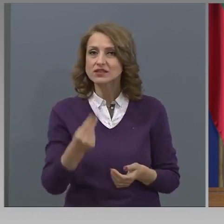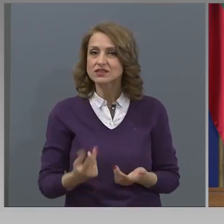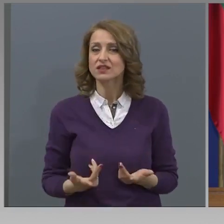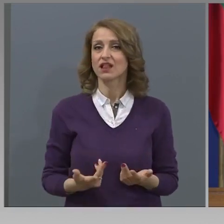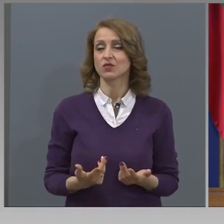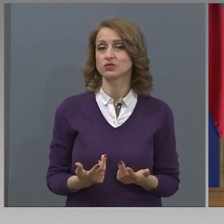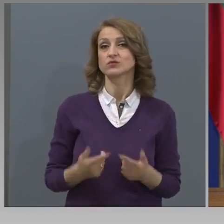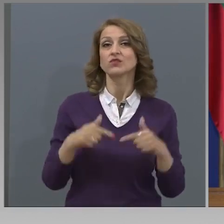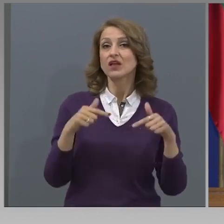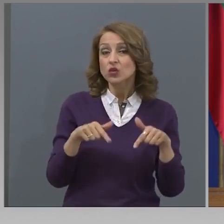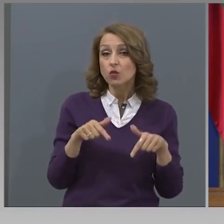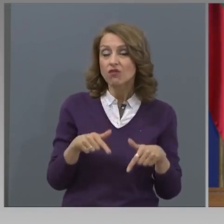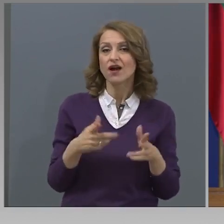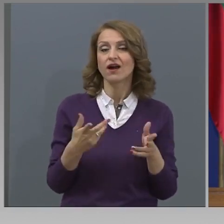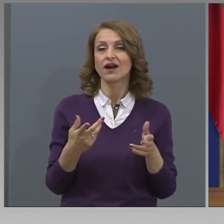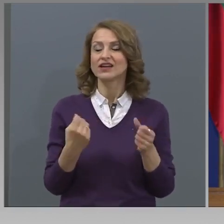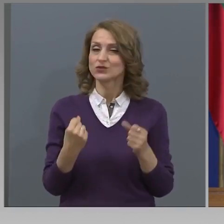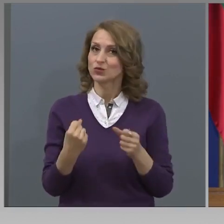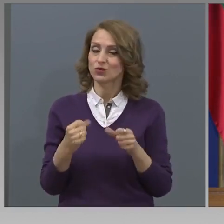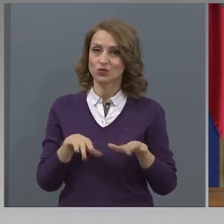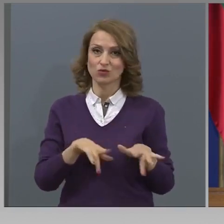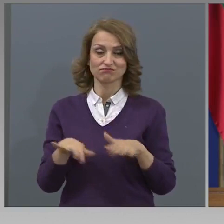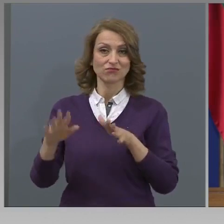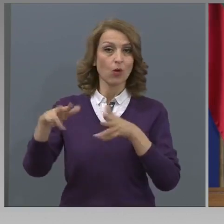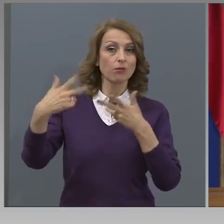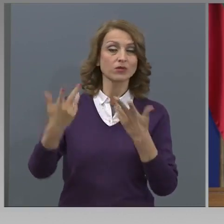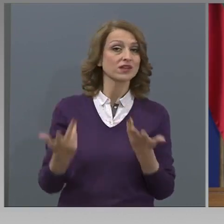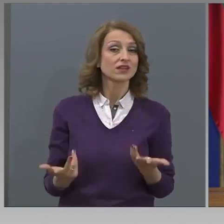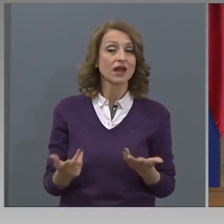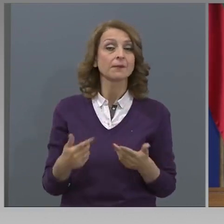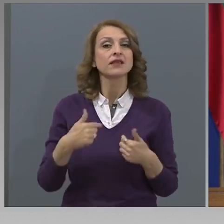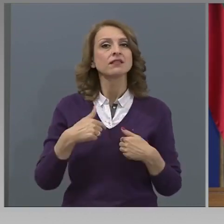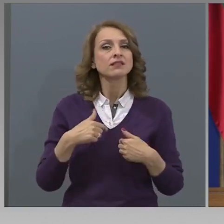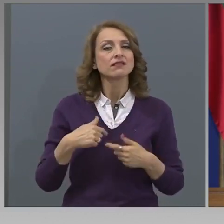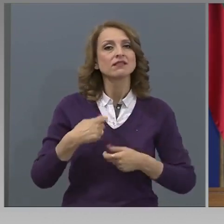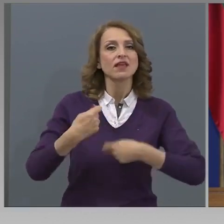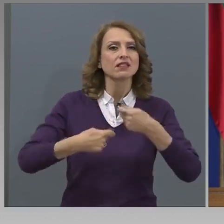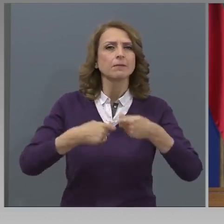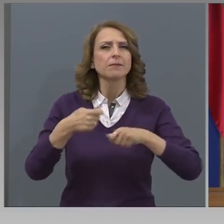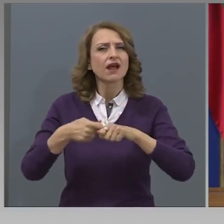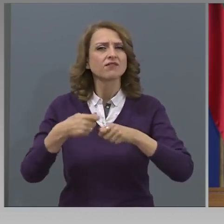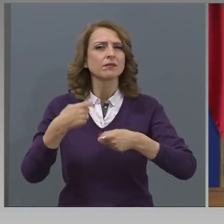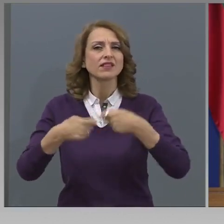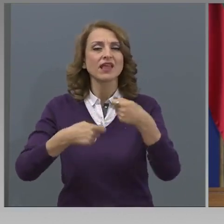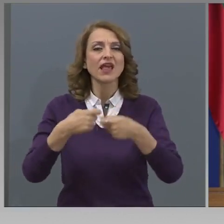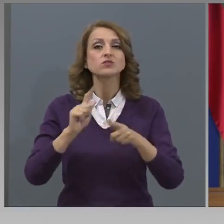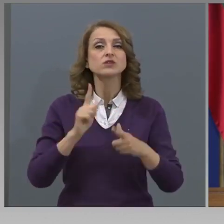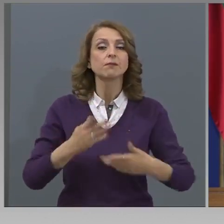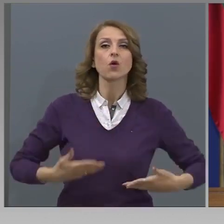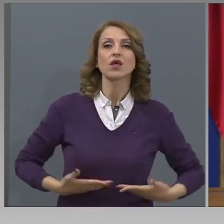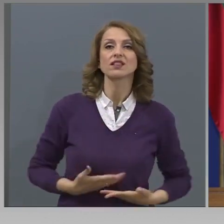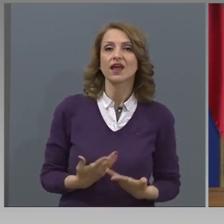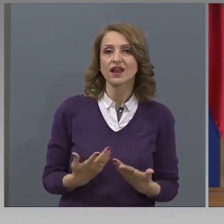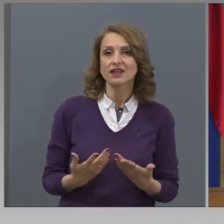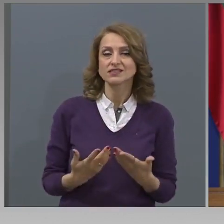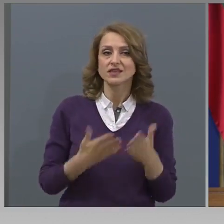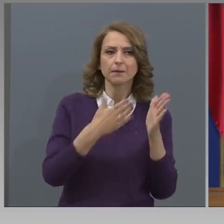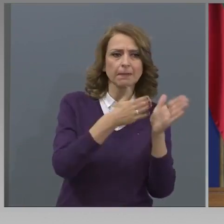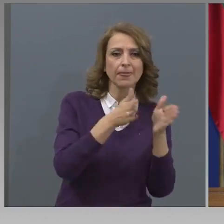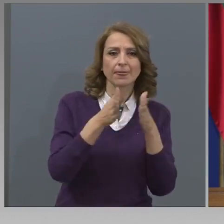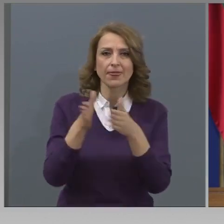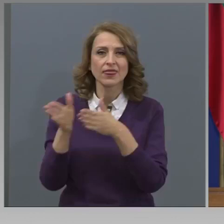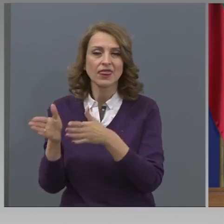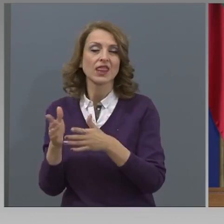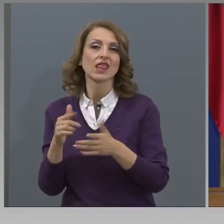са много важни. Знаете, че ни от ново години финансираме дейности по интересите. ни са подходящи в електронна среда, но